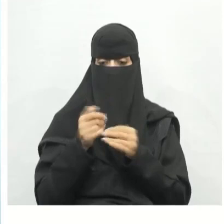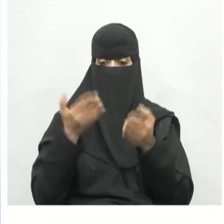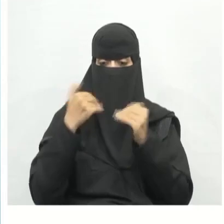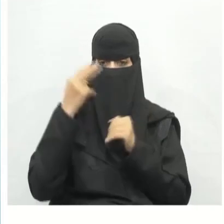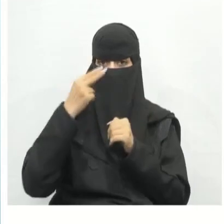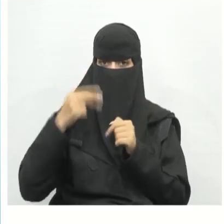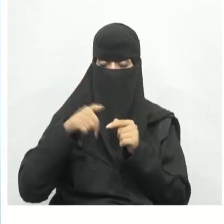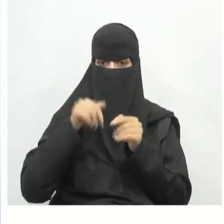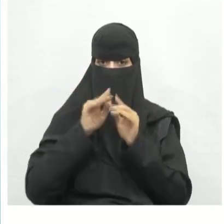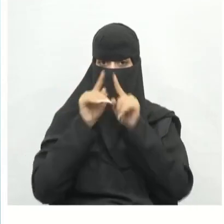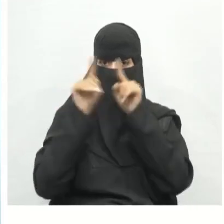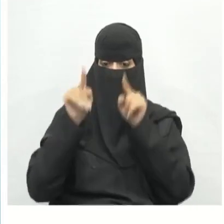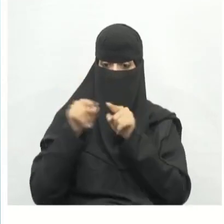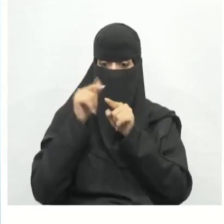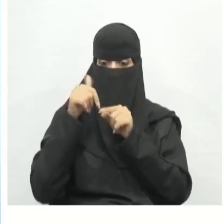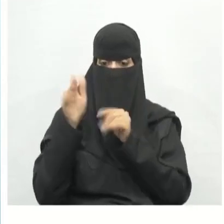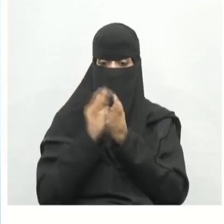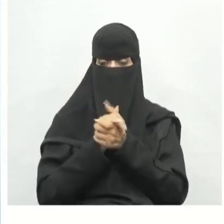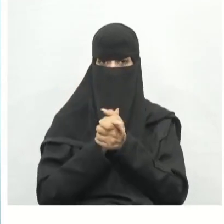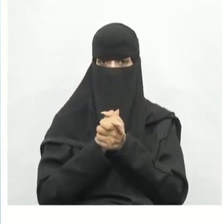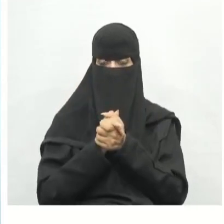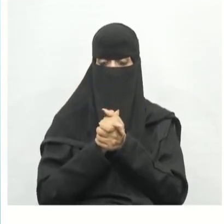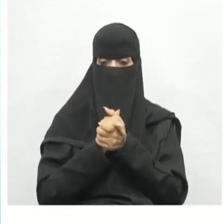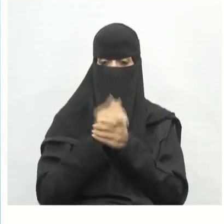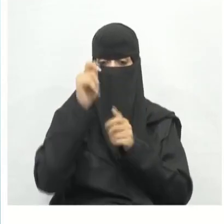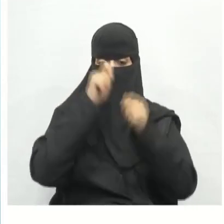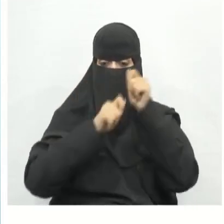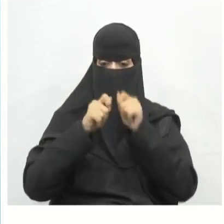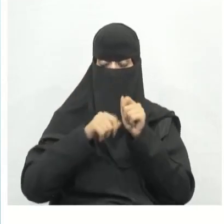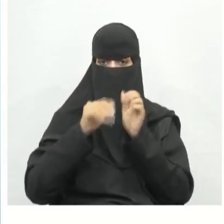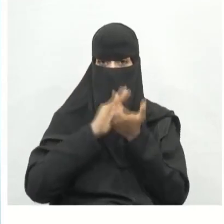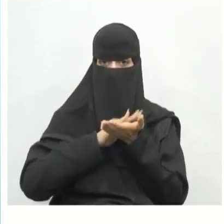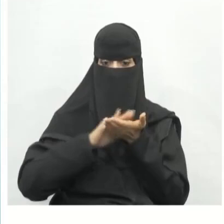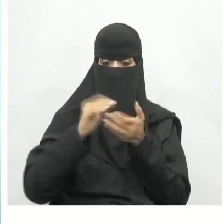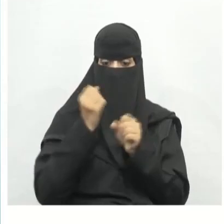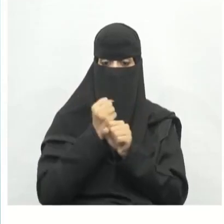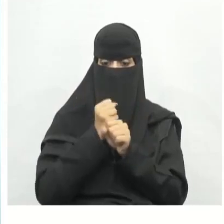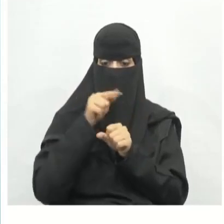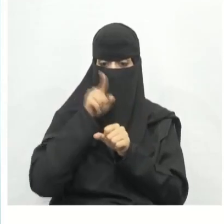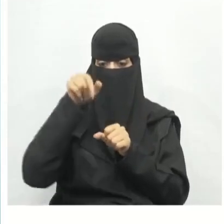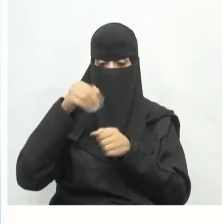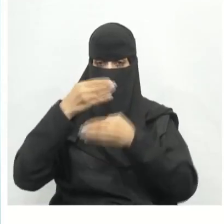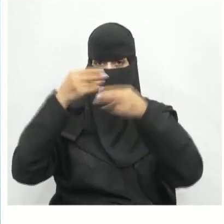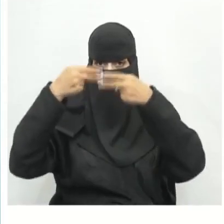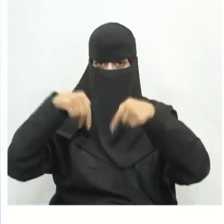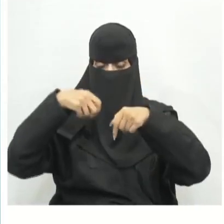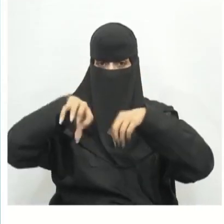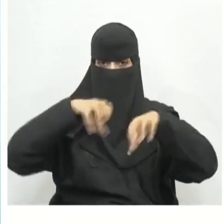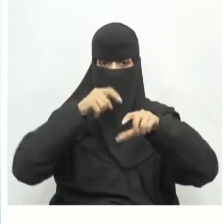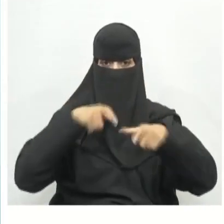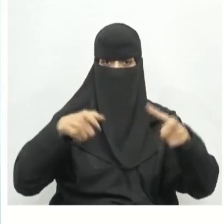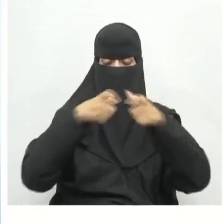ثانيا بارت ديزاين أو تصميم قطعة يستخدم لإنشاء أجزاء